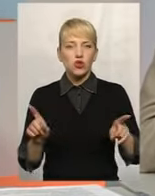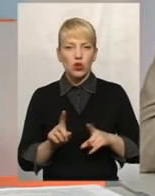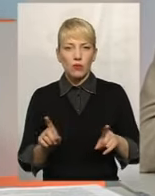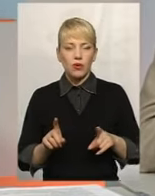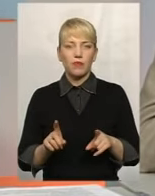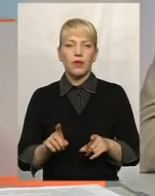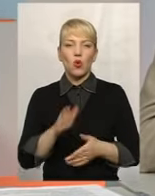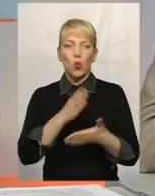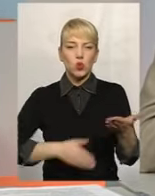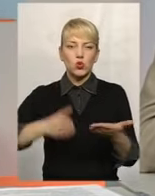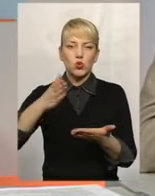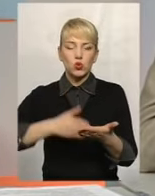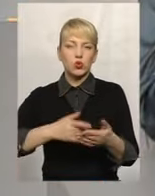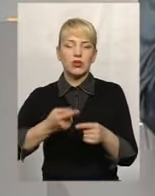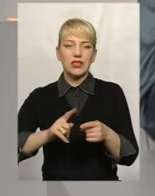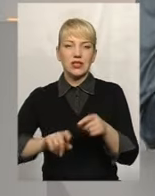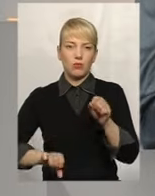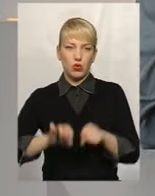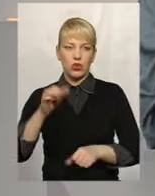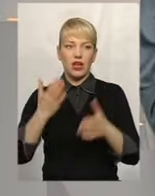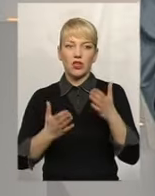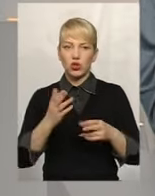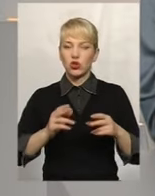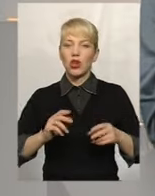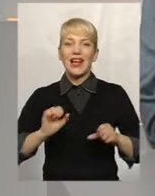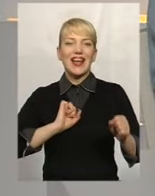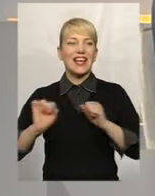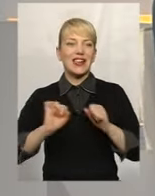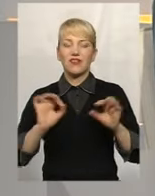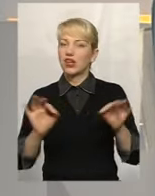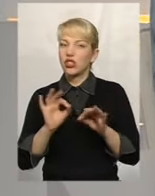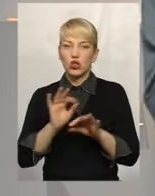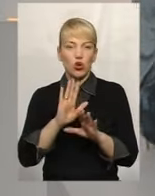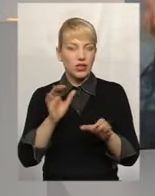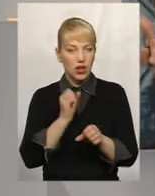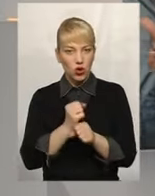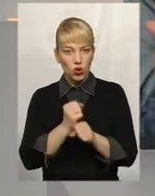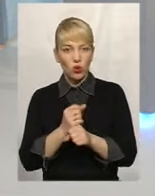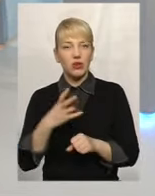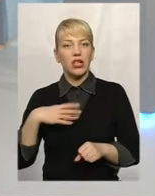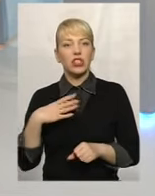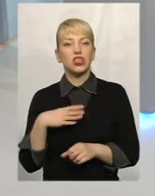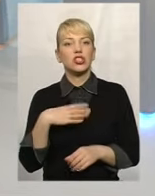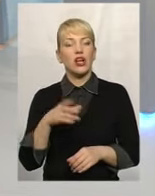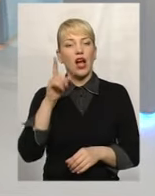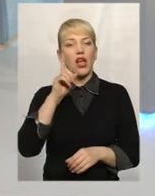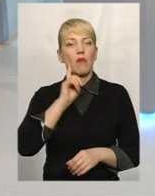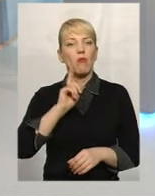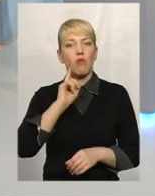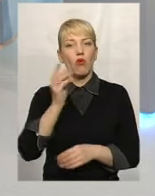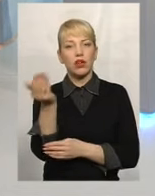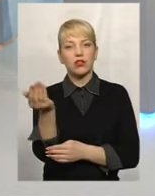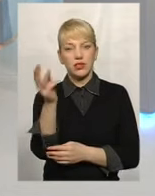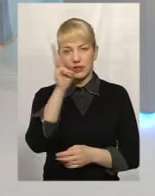усунути ці порушення. Тобто, якщо керівник нічого не робить і лише чекає, доки йому зверху спустять